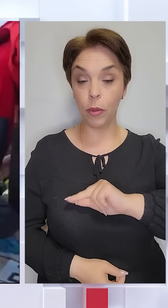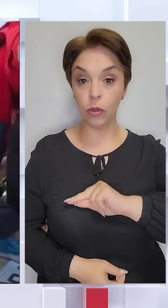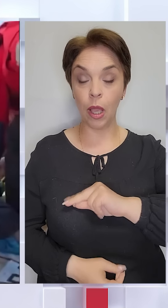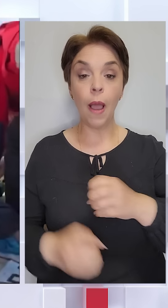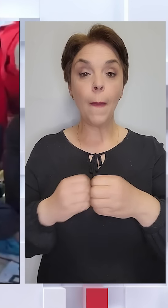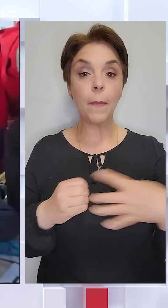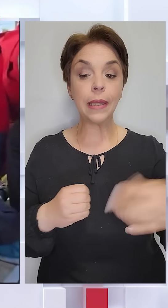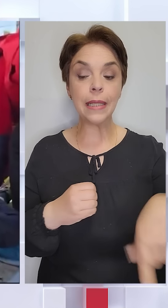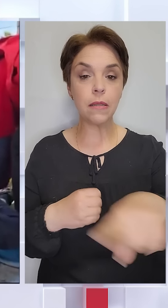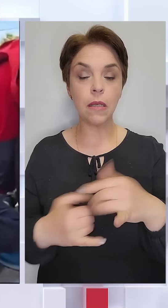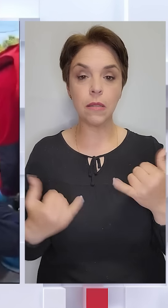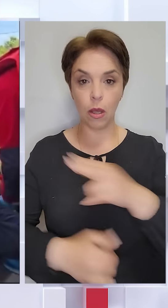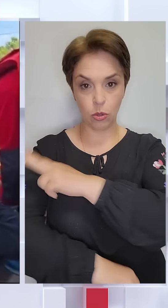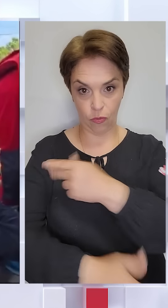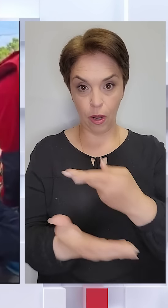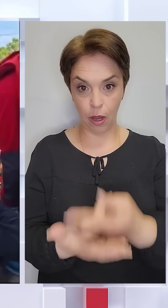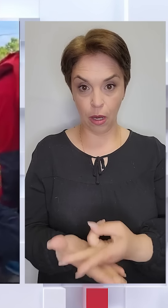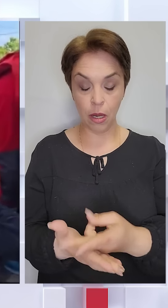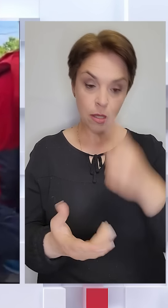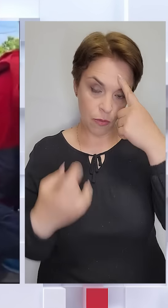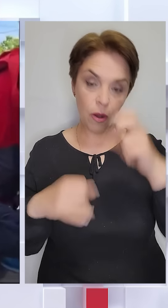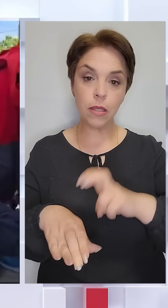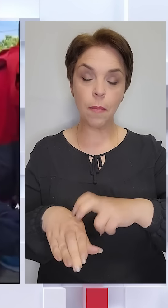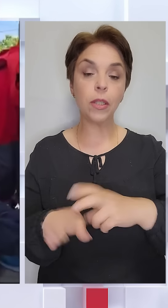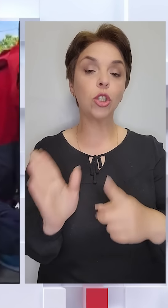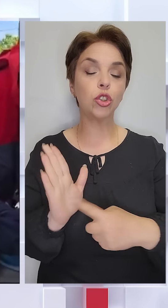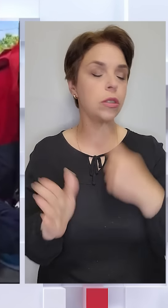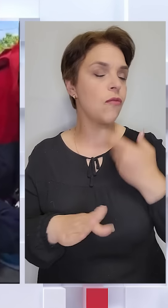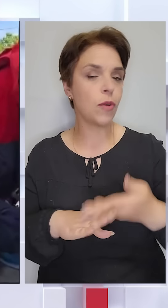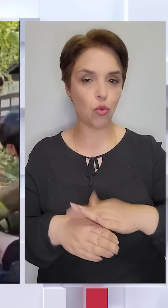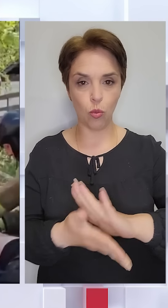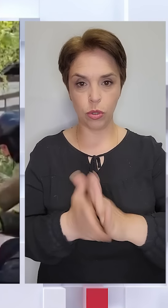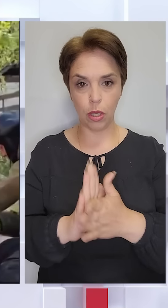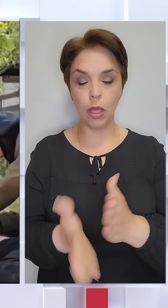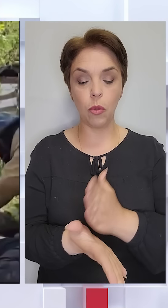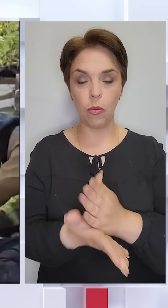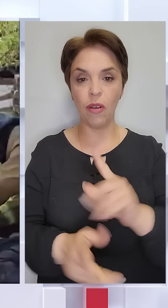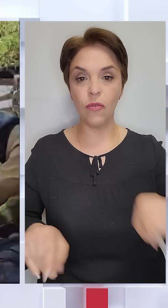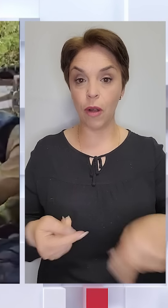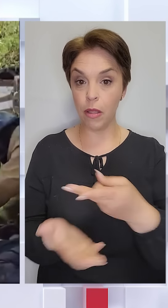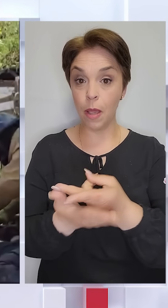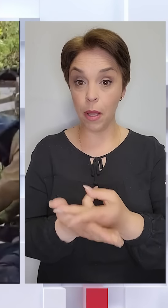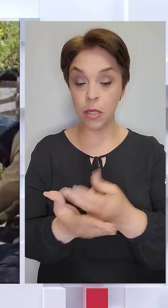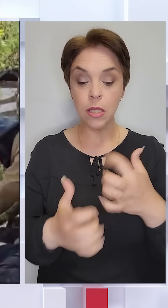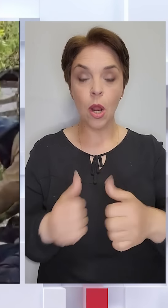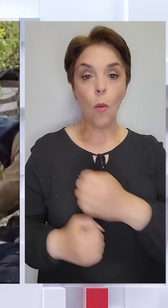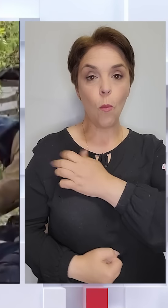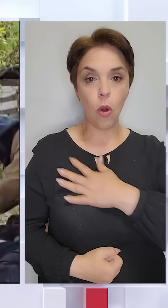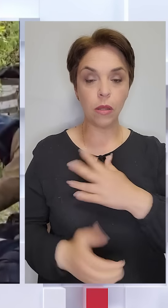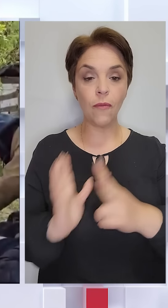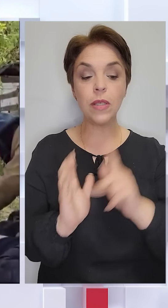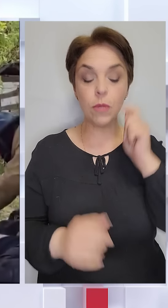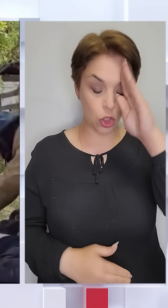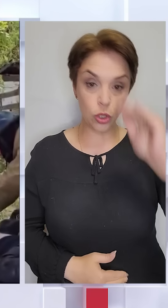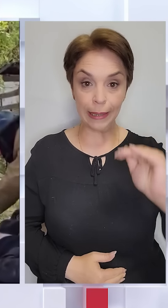15 з них зараз у лікарні. За даними медиків, шестеро у важкому стані перебувають в реанімації. Серед поранених також восьмирічна